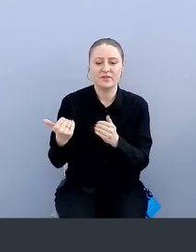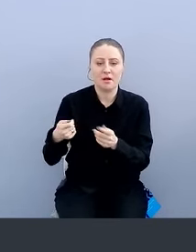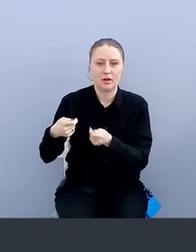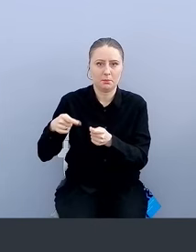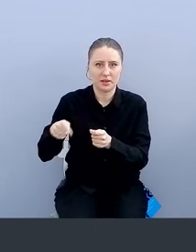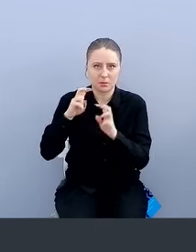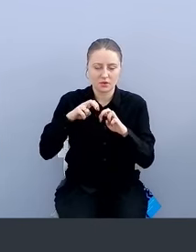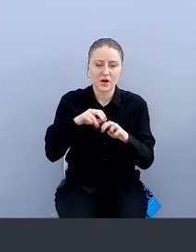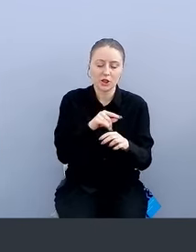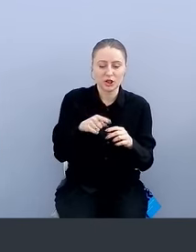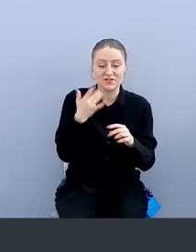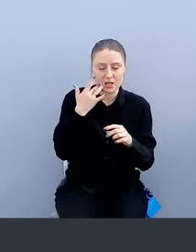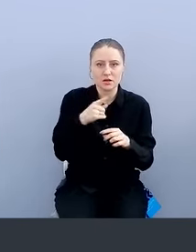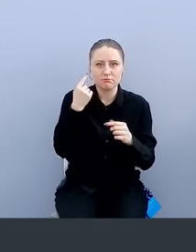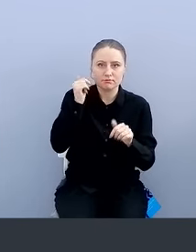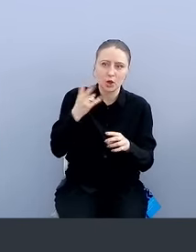принимает решение пускать, не пускать.